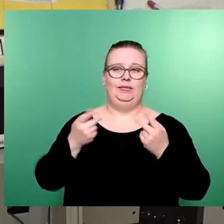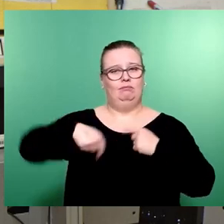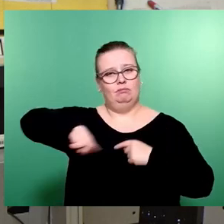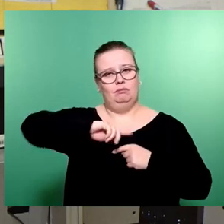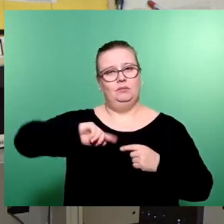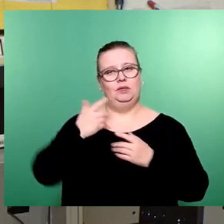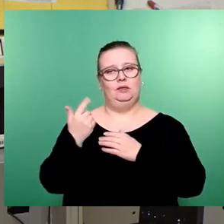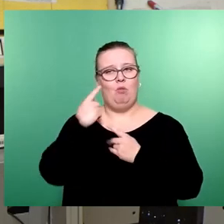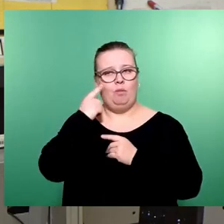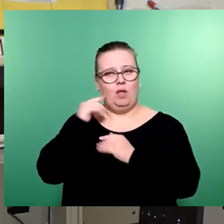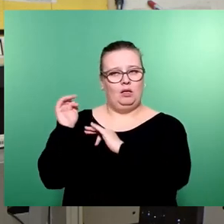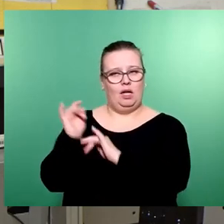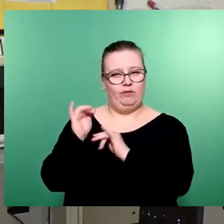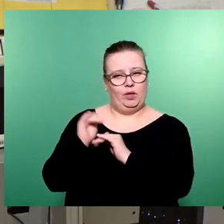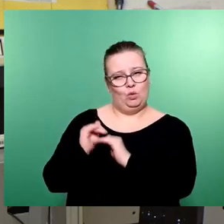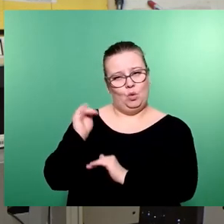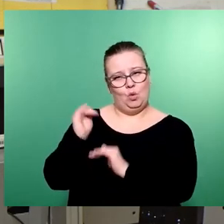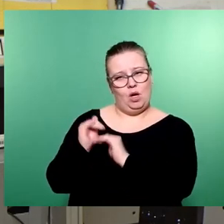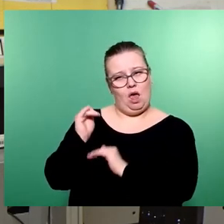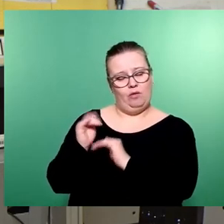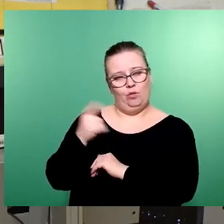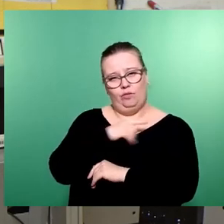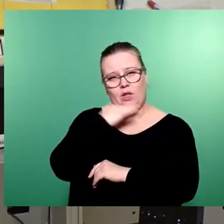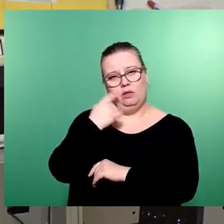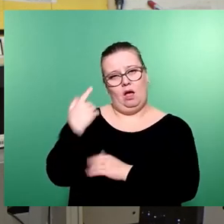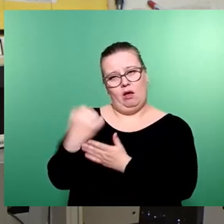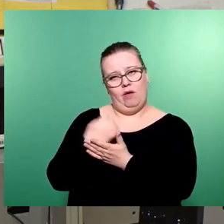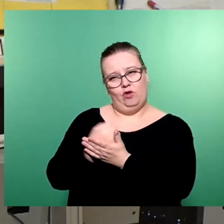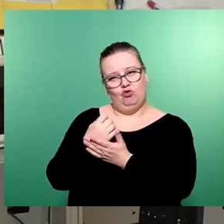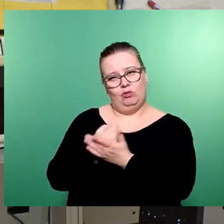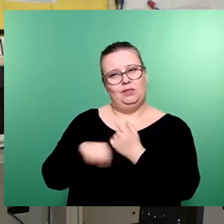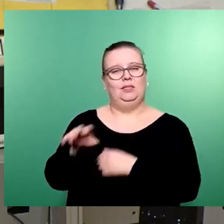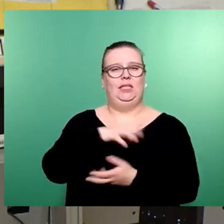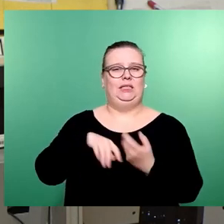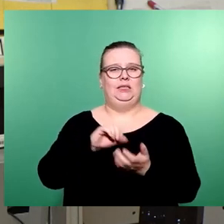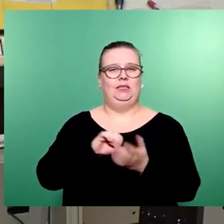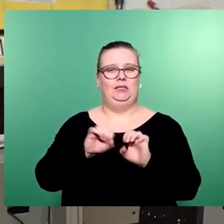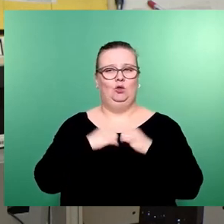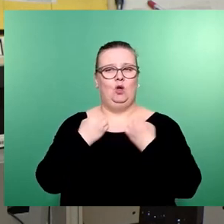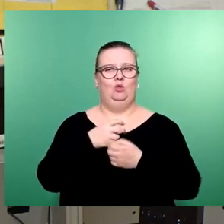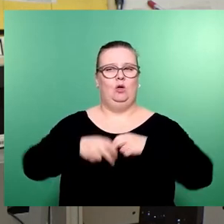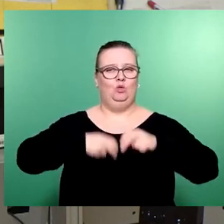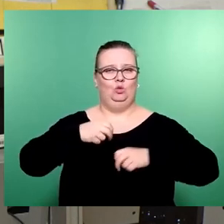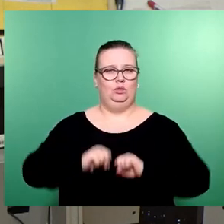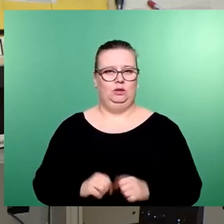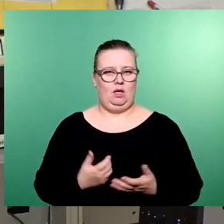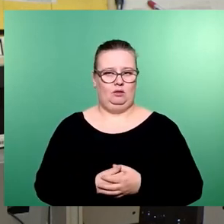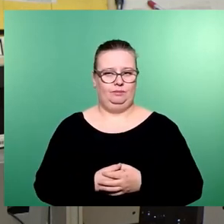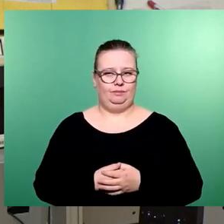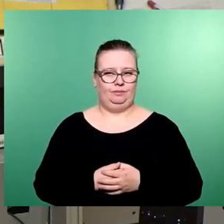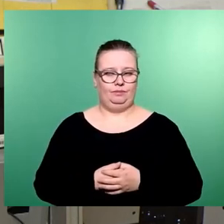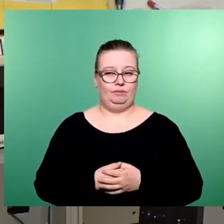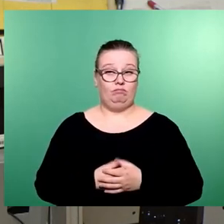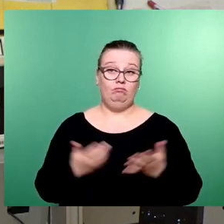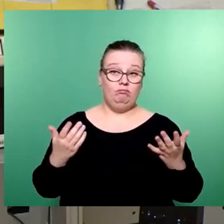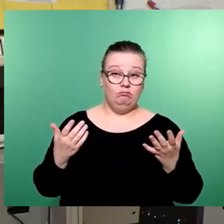Liquidität und die Rücklagen, die durch gute Jahre hier erwirtschaftet werden, in dieser Krisensituation nutzen. Und Sie glauben doch nicht etwa,